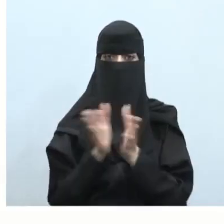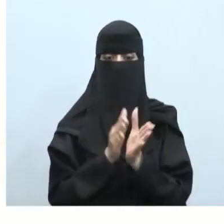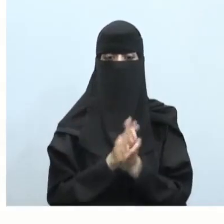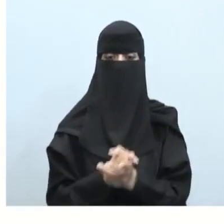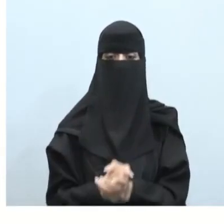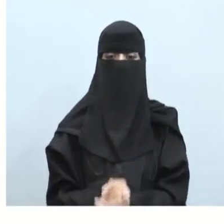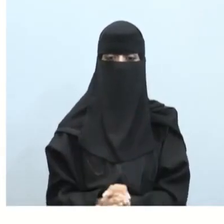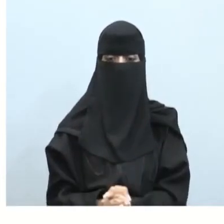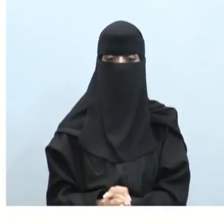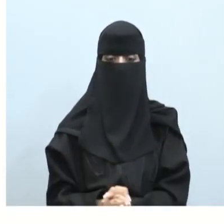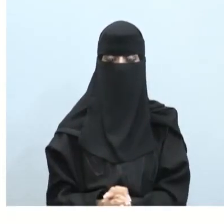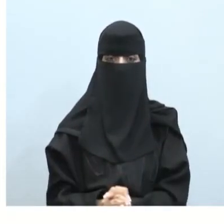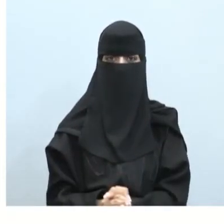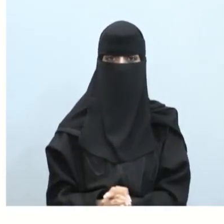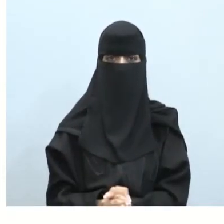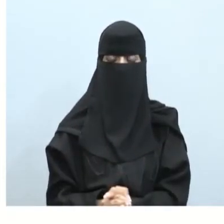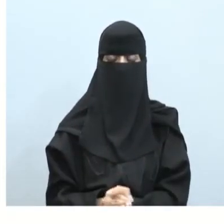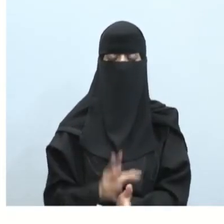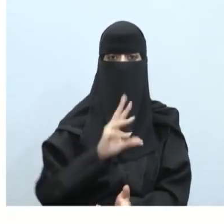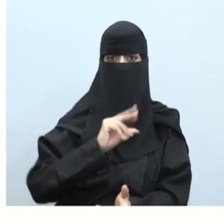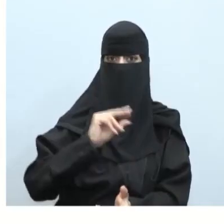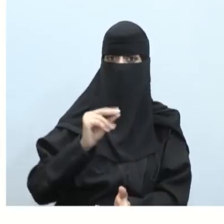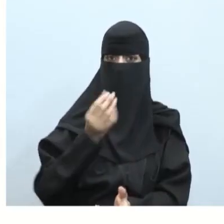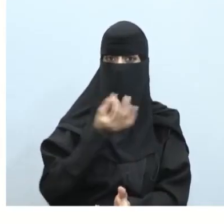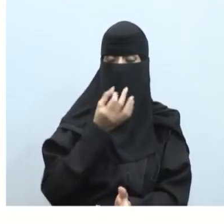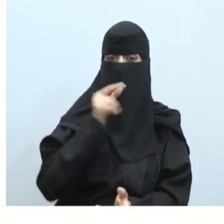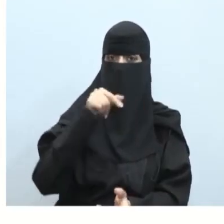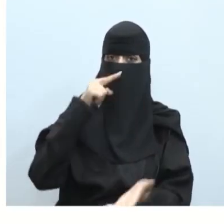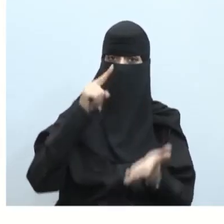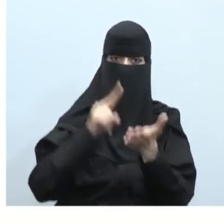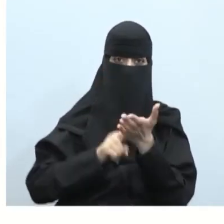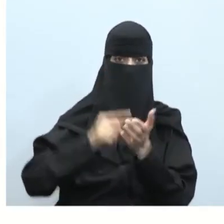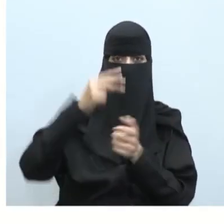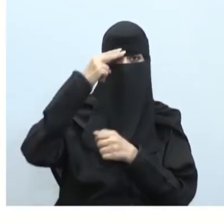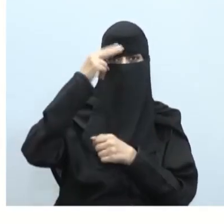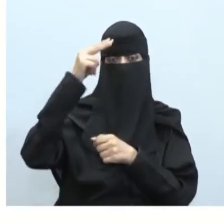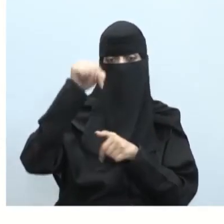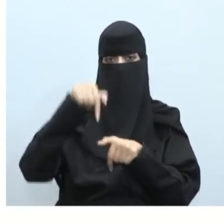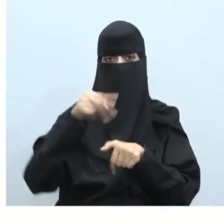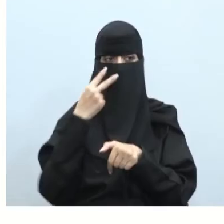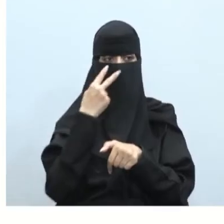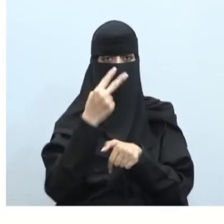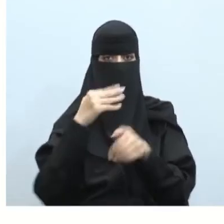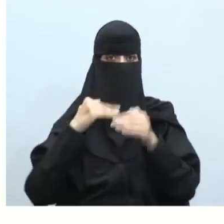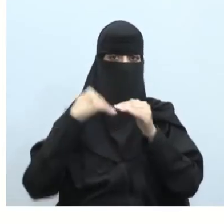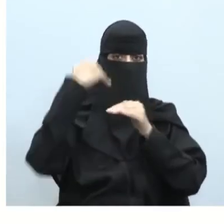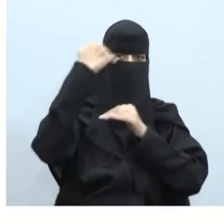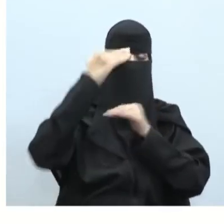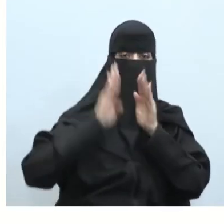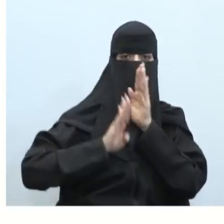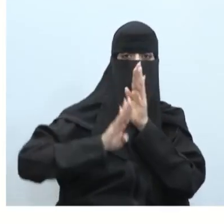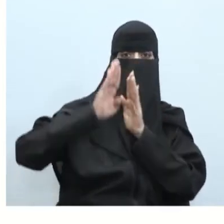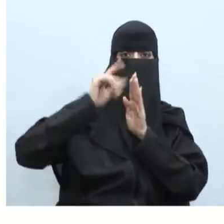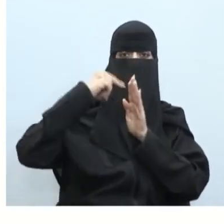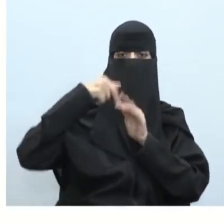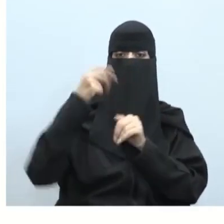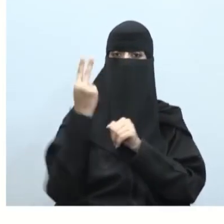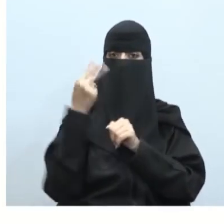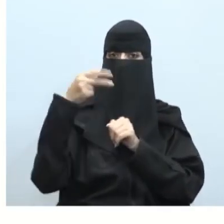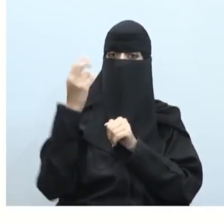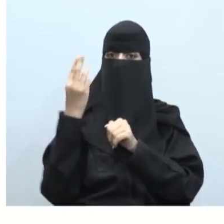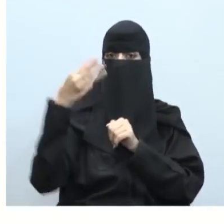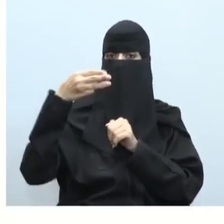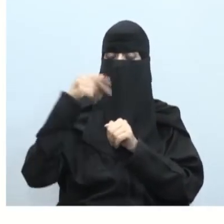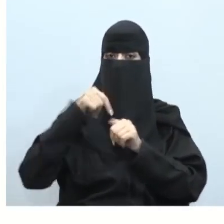الطلاب وكما ذكرنا أن المملكة العربية السعودية برؤيتها الرائدة رؤية 20-30